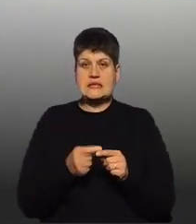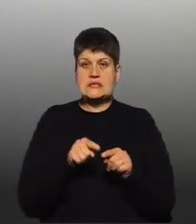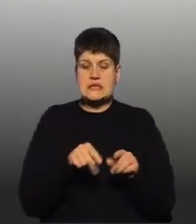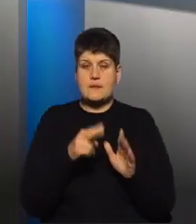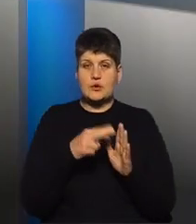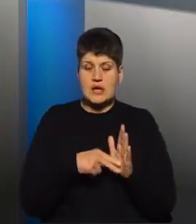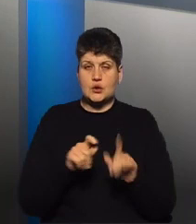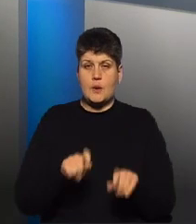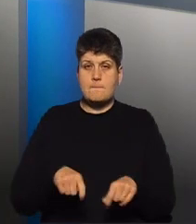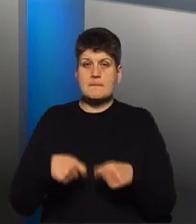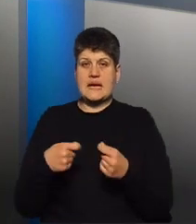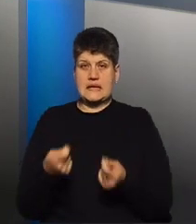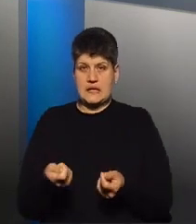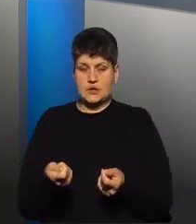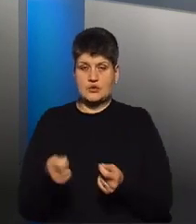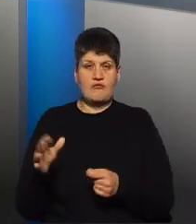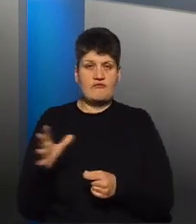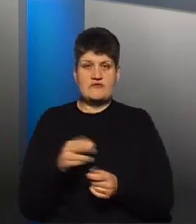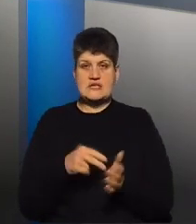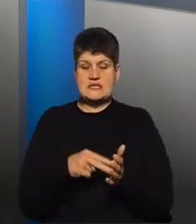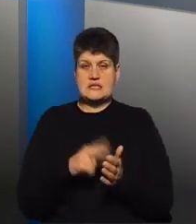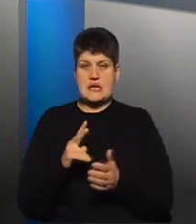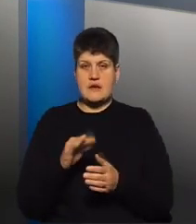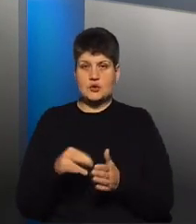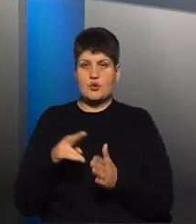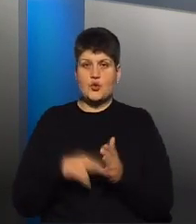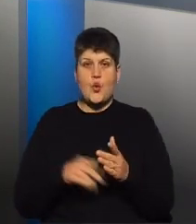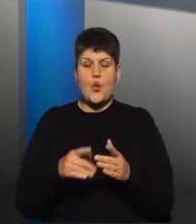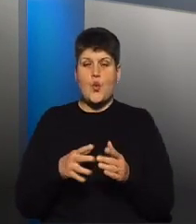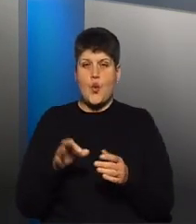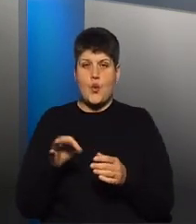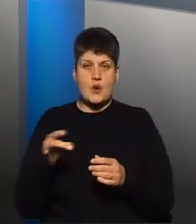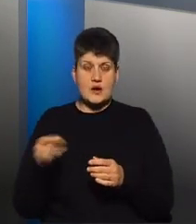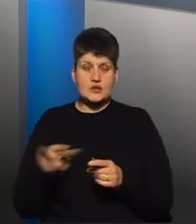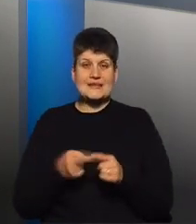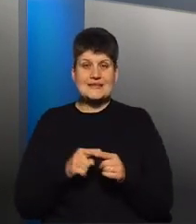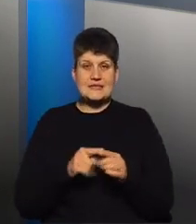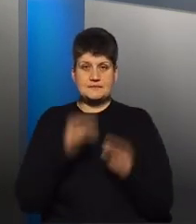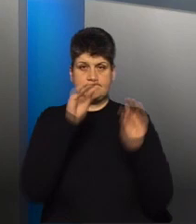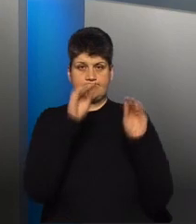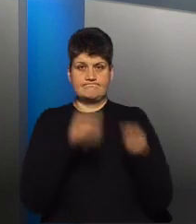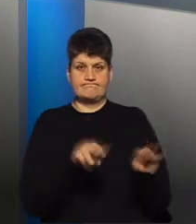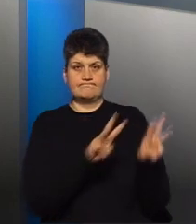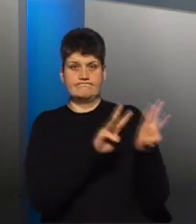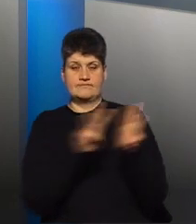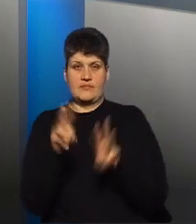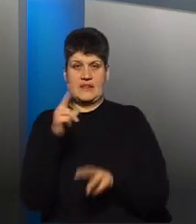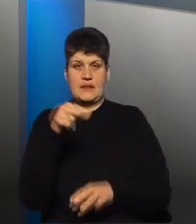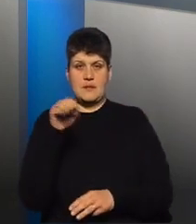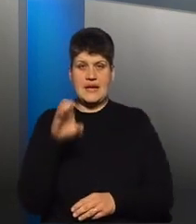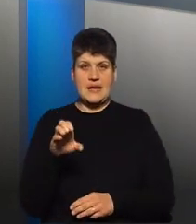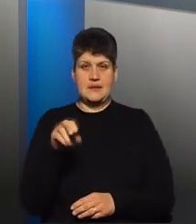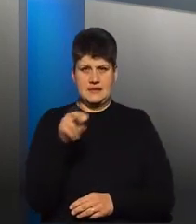всі ставки до податкового органу. Ці ставки розміщуються на сайті ДПС України. Вони є